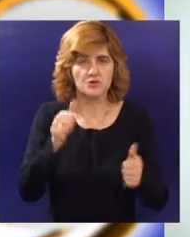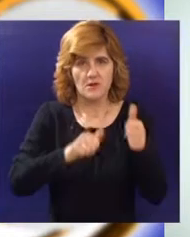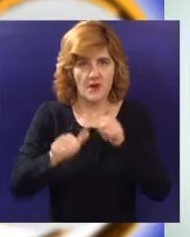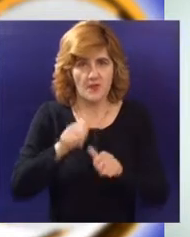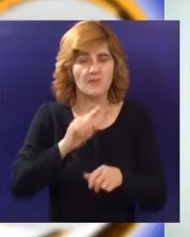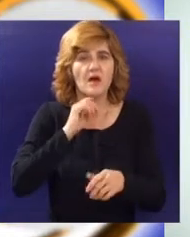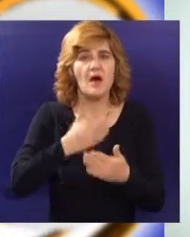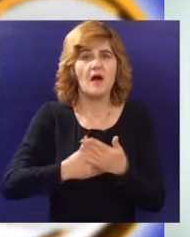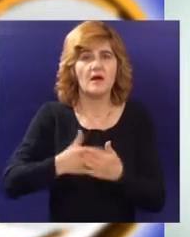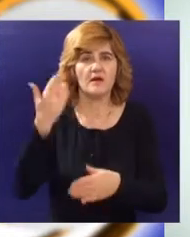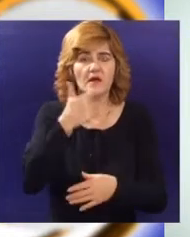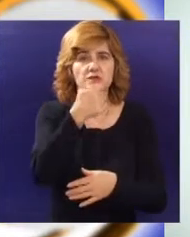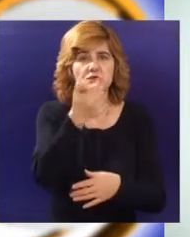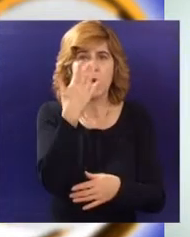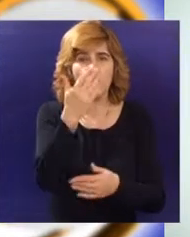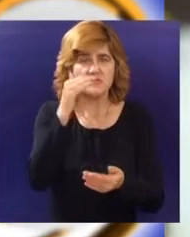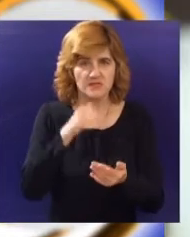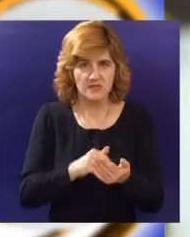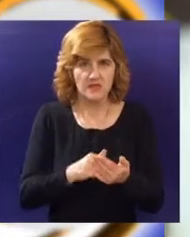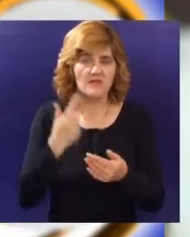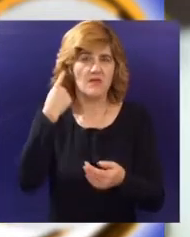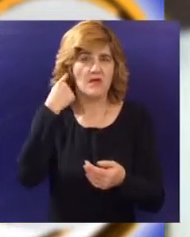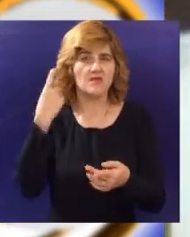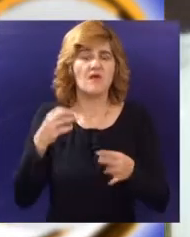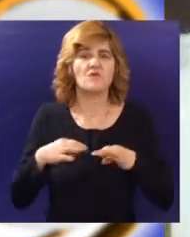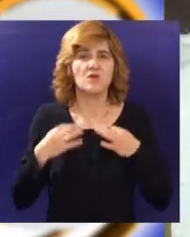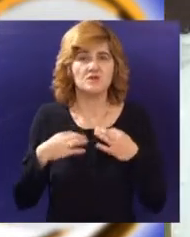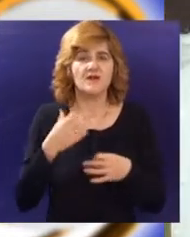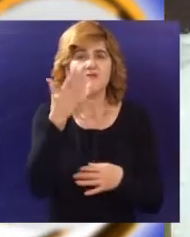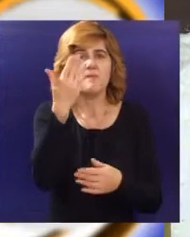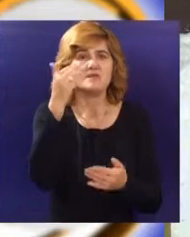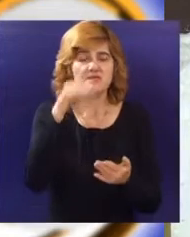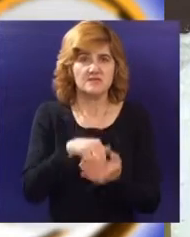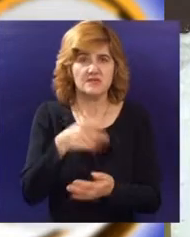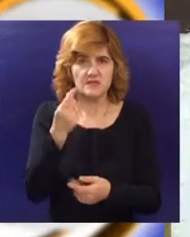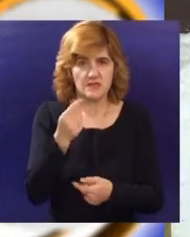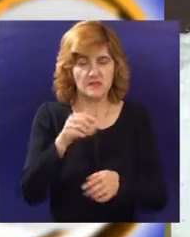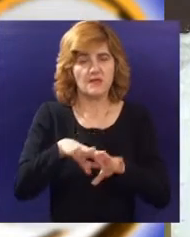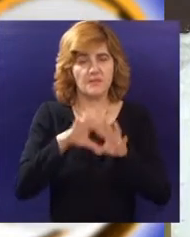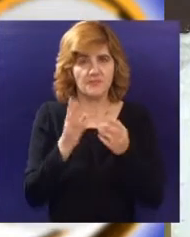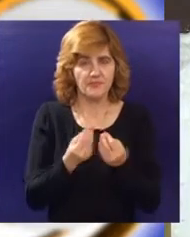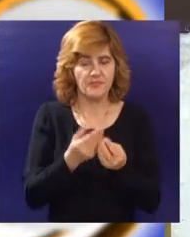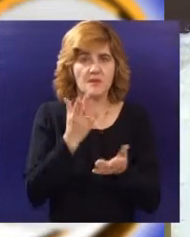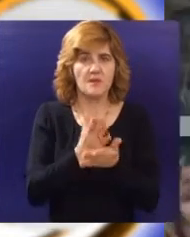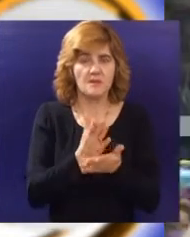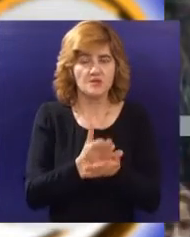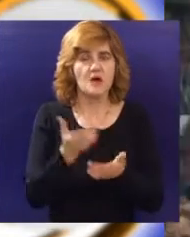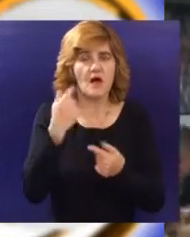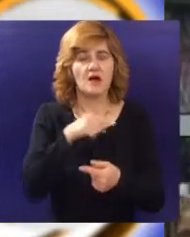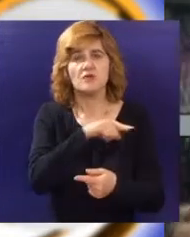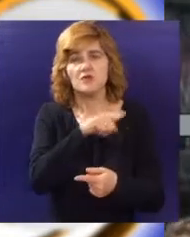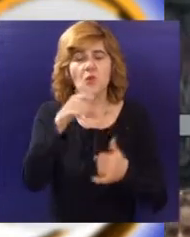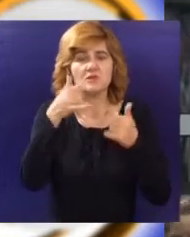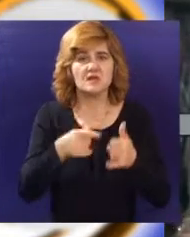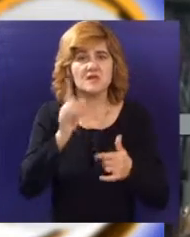sredinu izdvoje 150 hiljada, a Zavod za javno zdravlje učestvuje sa 50 hiljada dinara. Do sada nije rađeno ni jedno